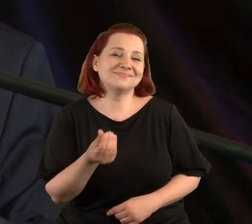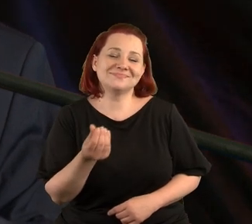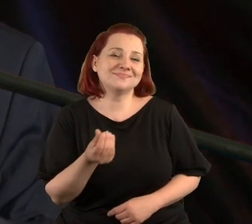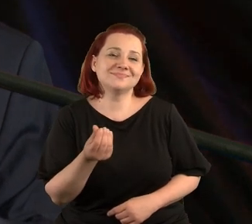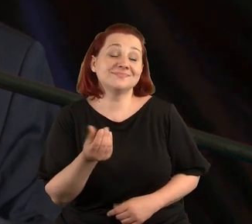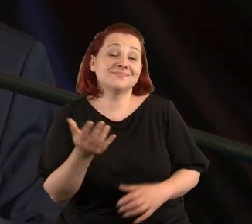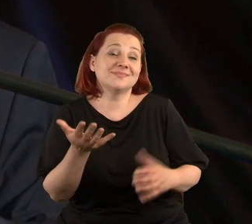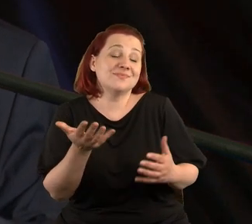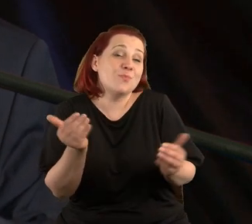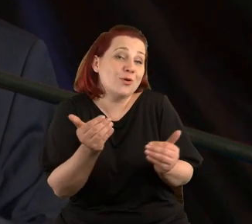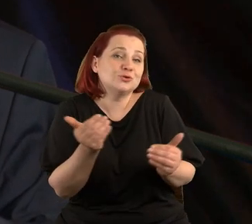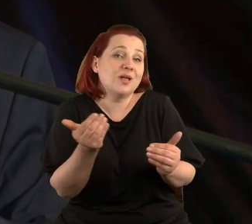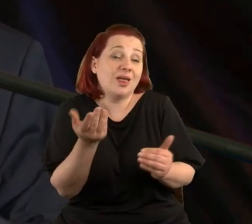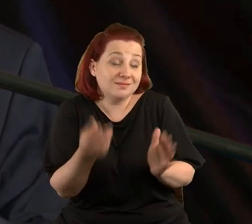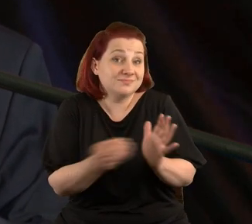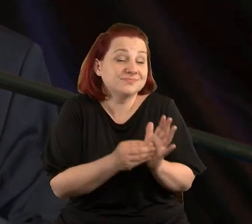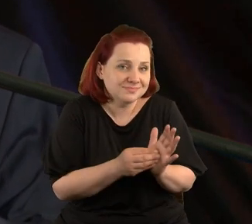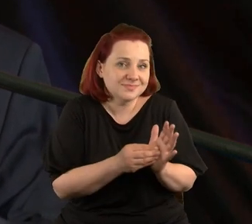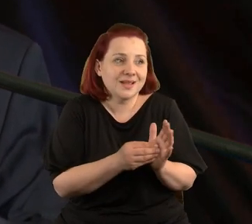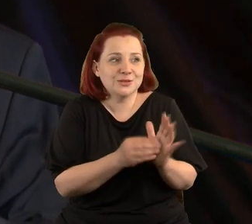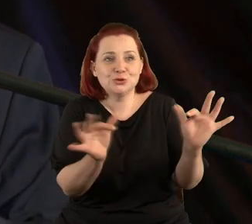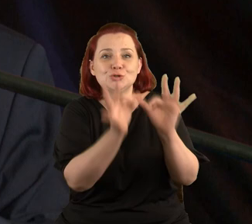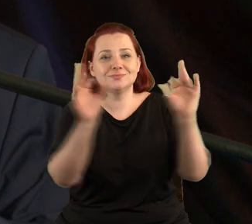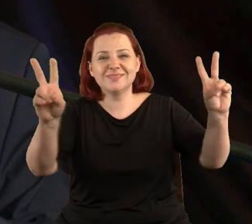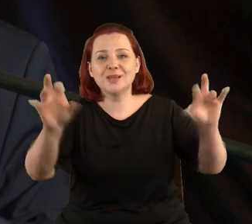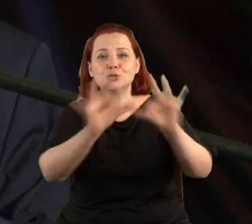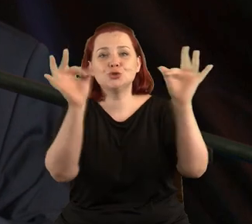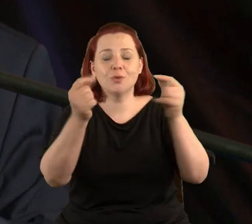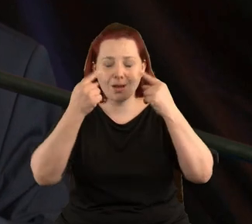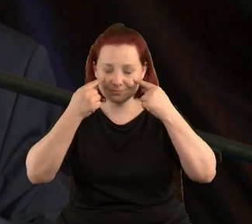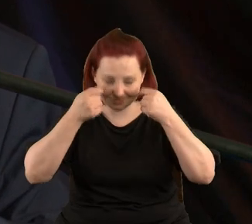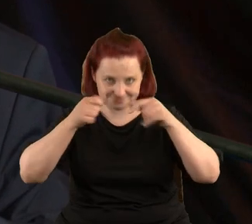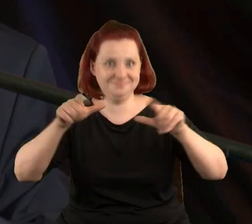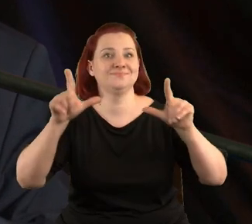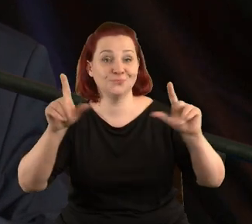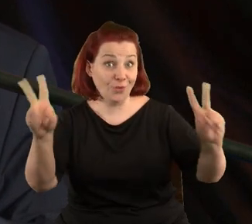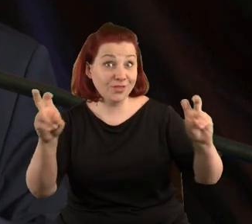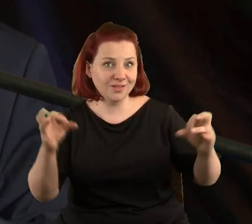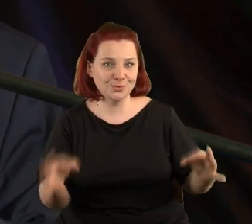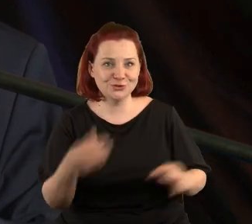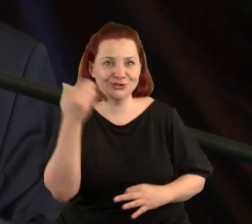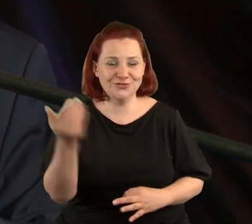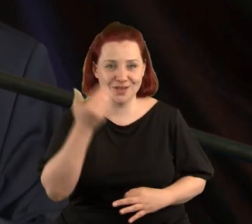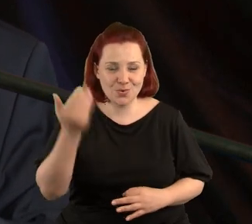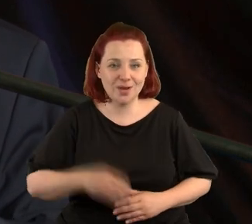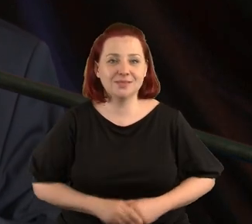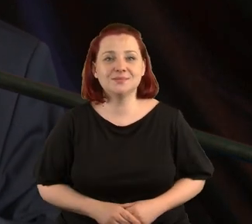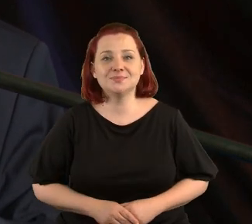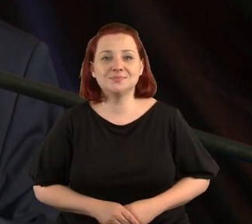jeżeli chodzi o sztuka otwierania oczu. Taki tytuł jest dzisiejszego wykładu.